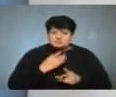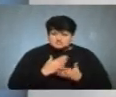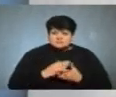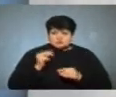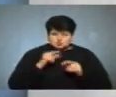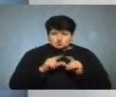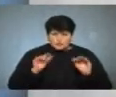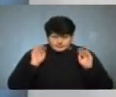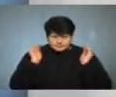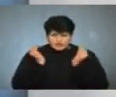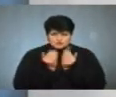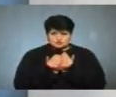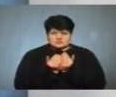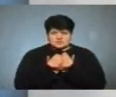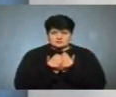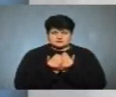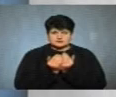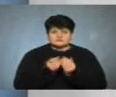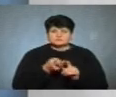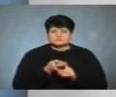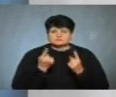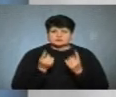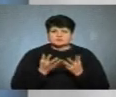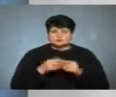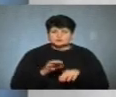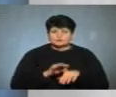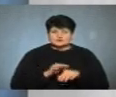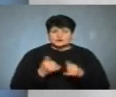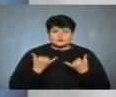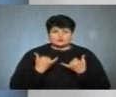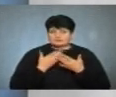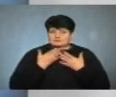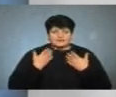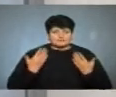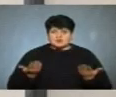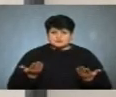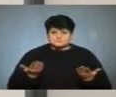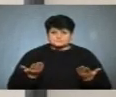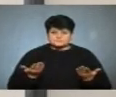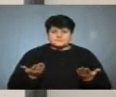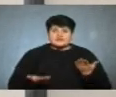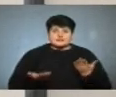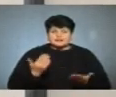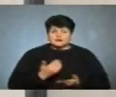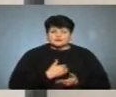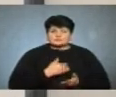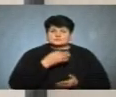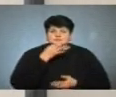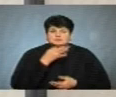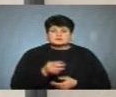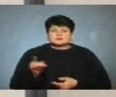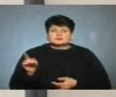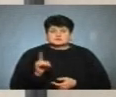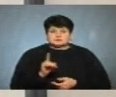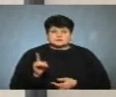на ізоляції через значну кількість хворих на ковід? На сьогодні ми не маємо, але хочу зазначити, що